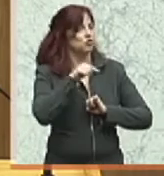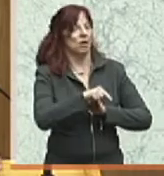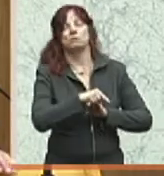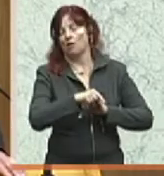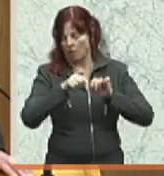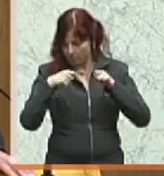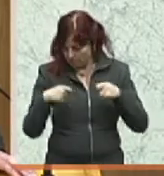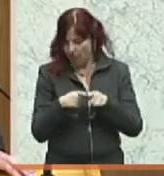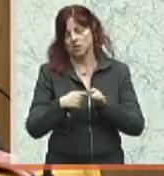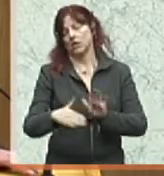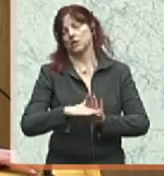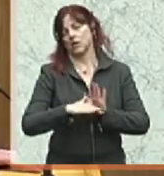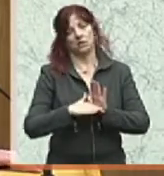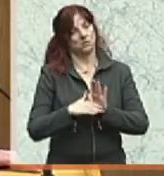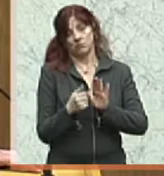uns überhaupt keine Frage.